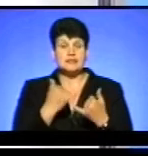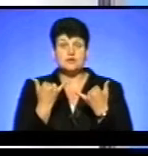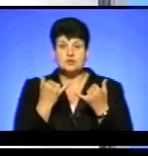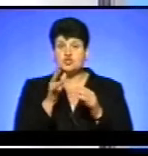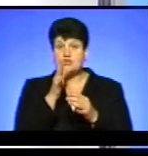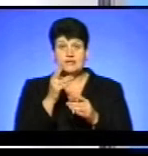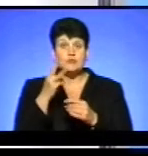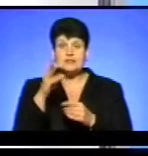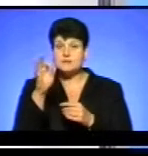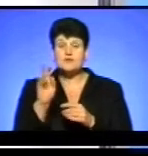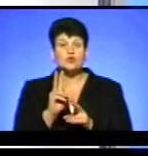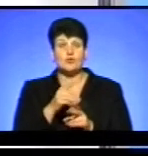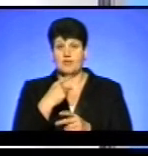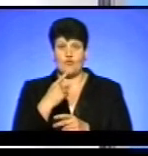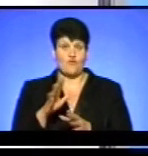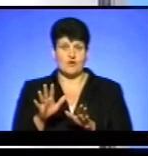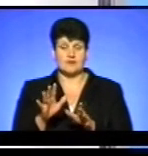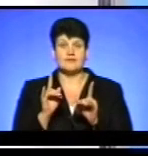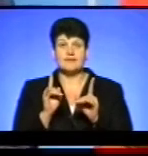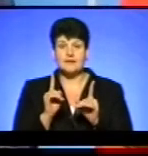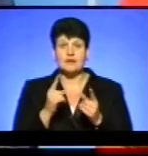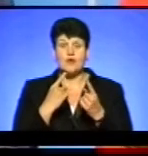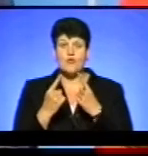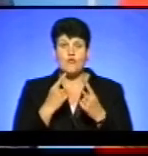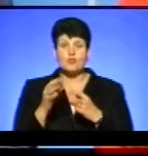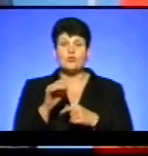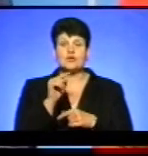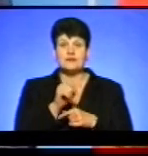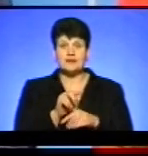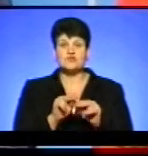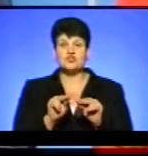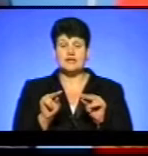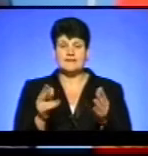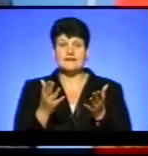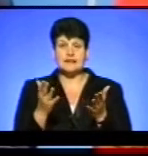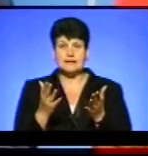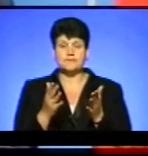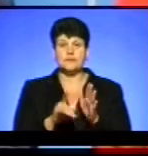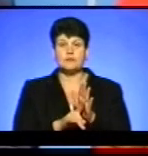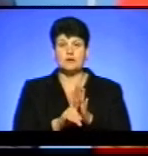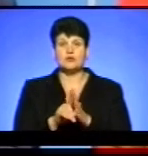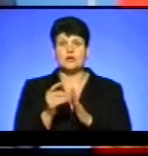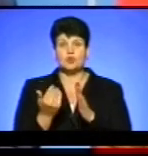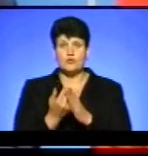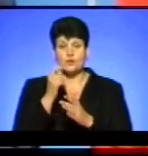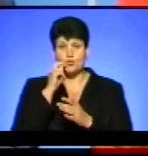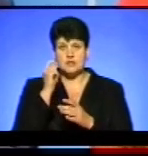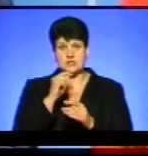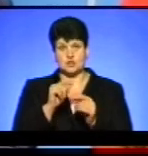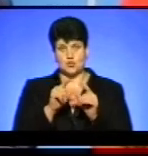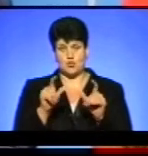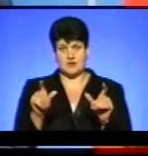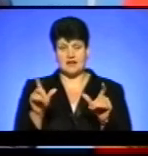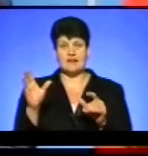% ніхто не говорить, тільки ми говоримо про тих вчителів, які пілотують нову українську школу.